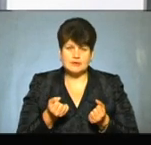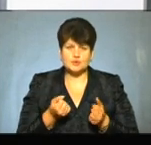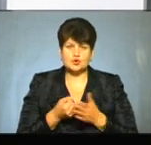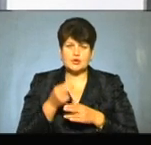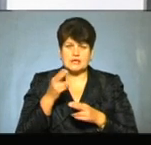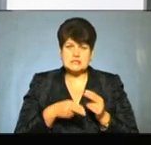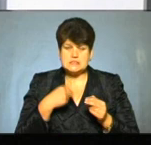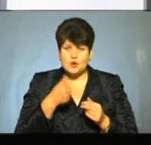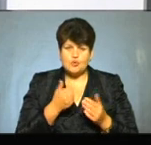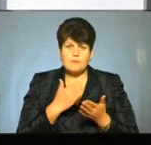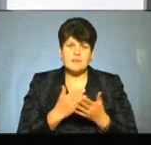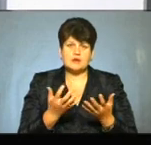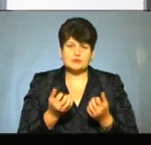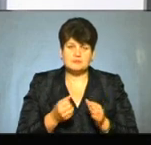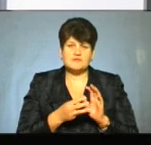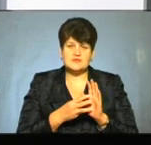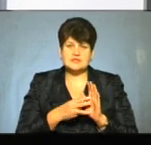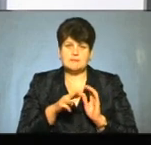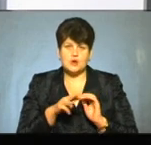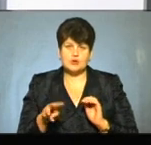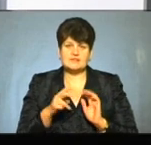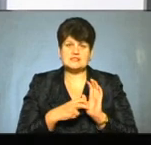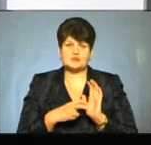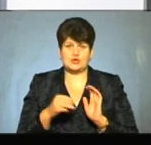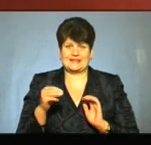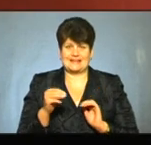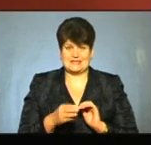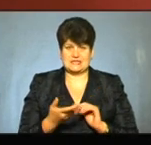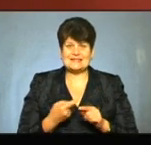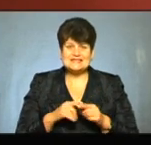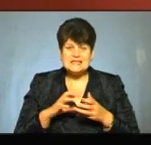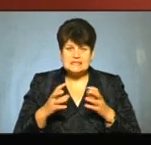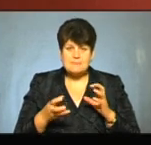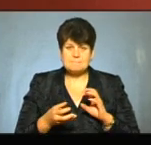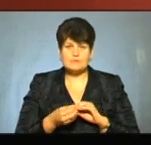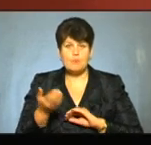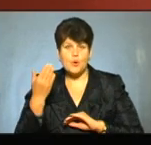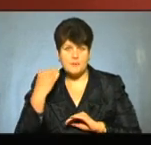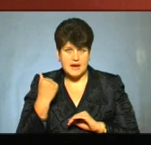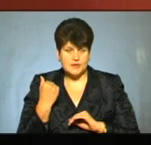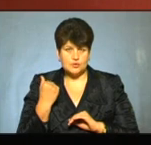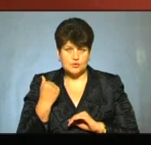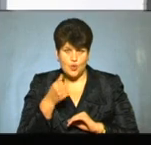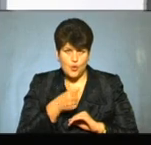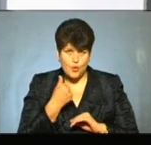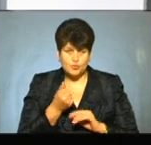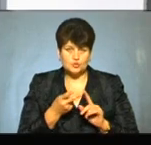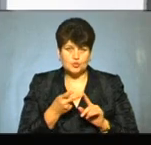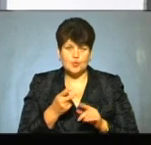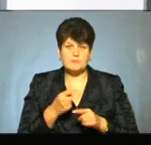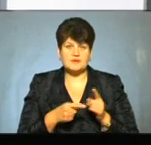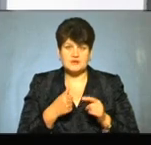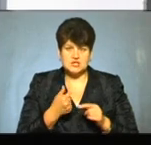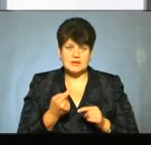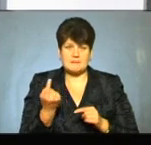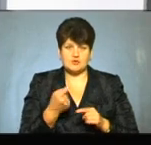кінця року має отримати 8 мільйонів 700 тисяч. Це за підсумками попереднього року, другого півріччя